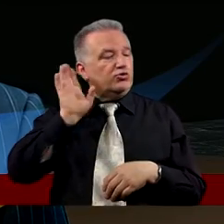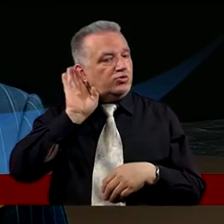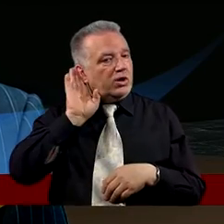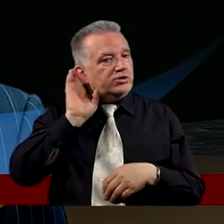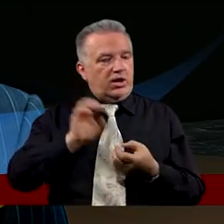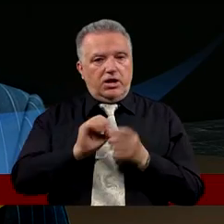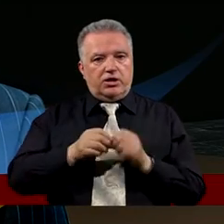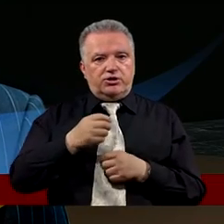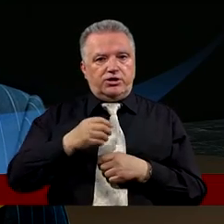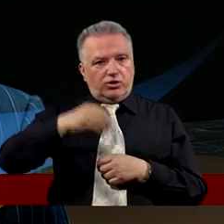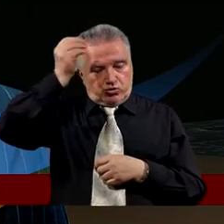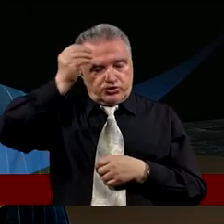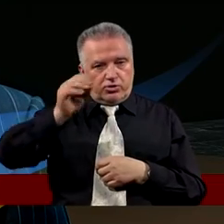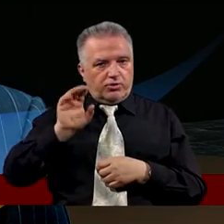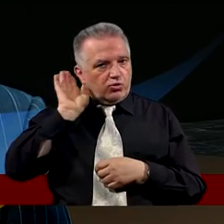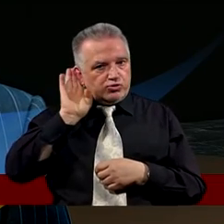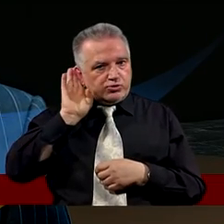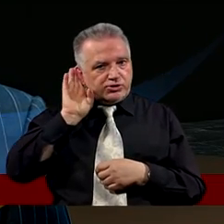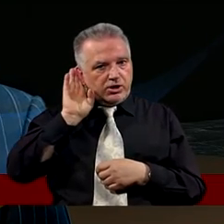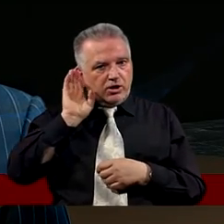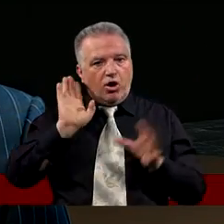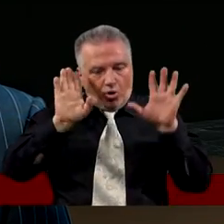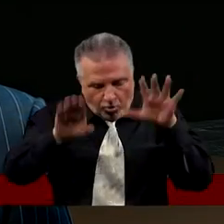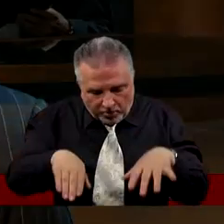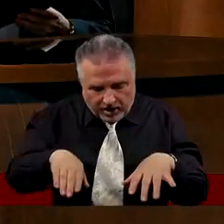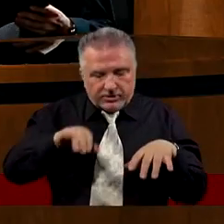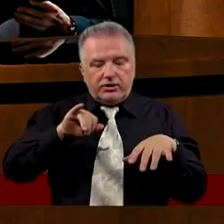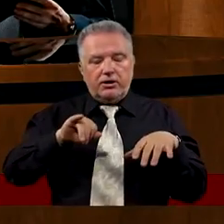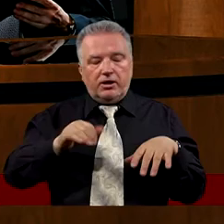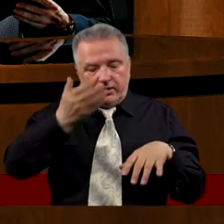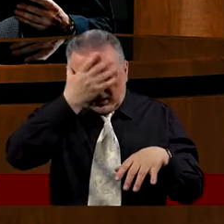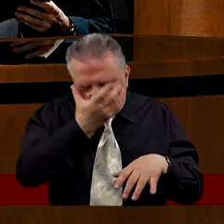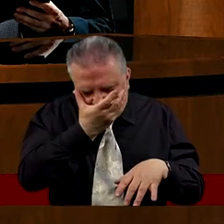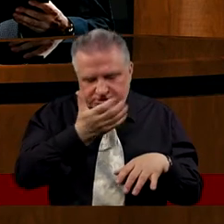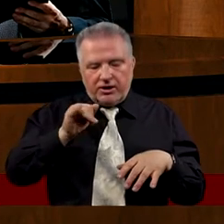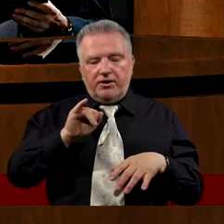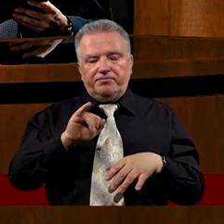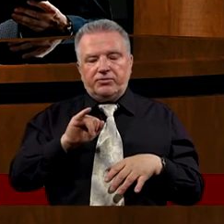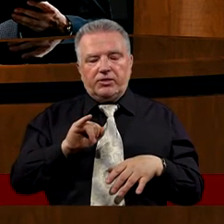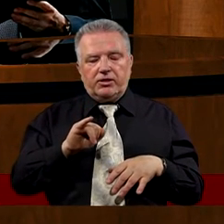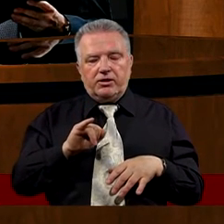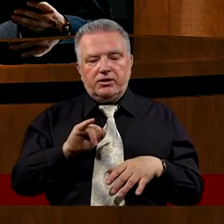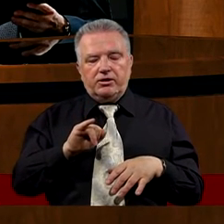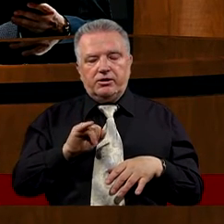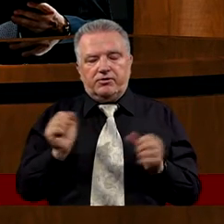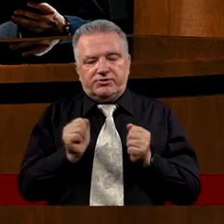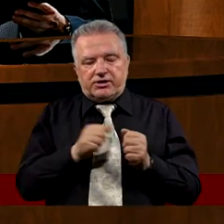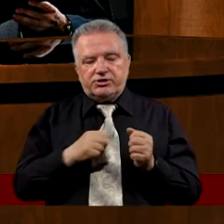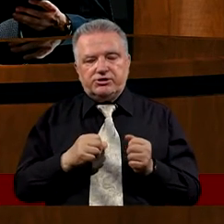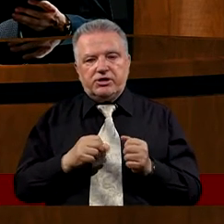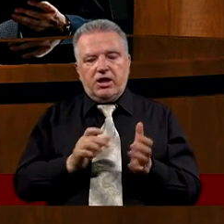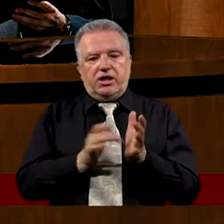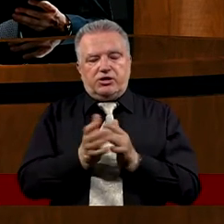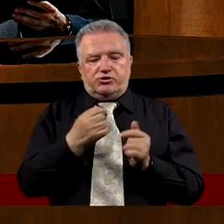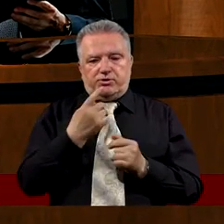gdy to usłyszeli uczniowie Upadli na twarz swoją I zatrwożyli się bardzo I przystąpił Jezus I dotknął się ich I rzekł